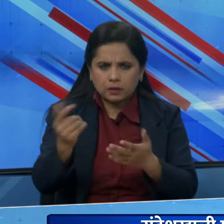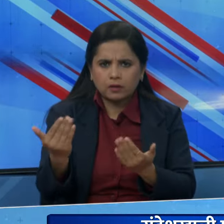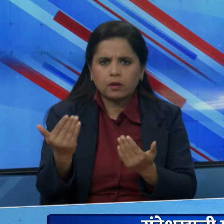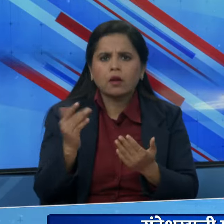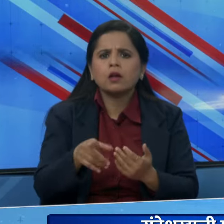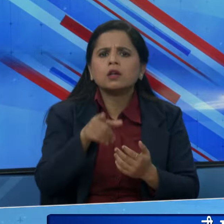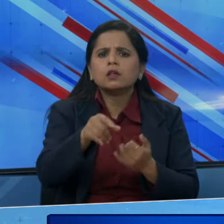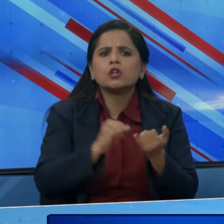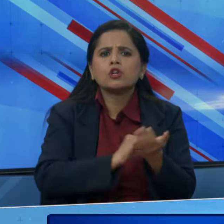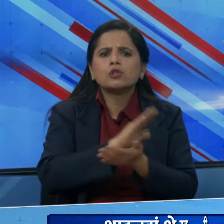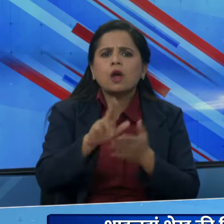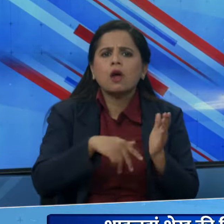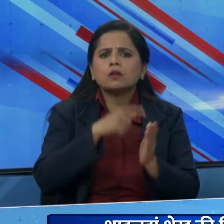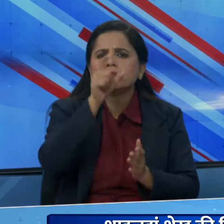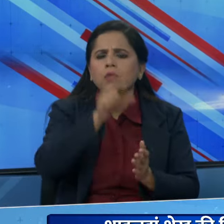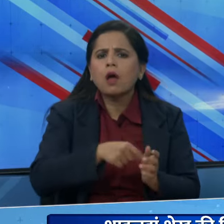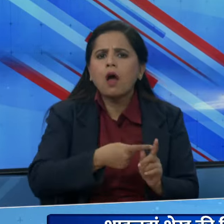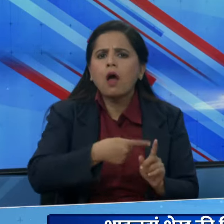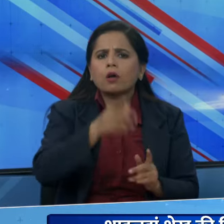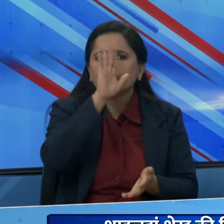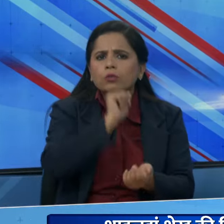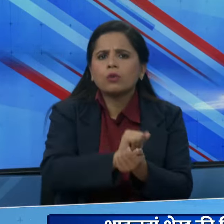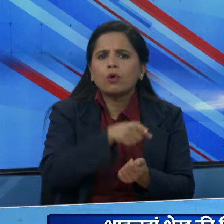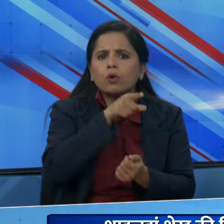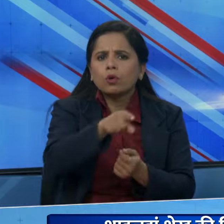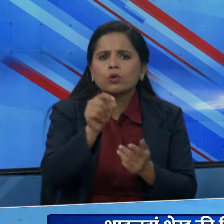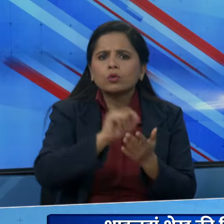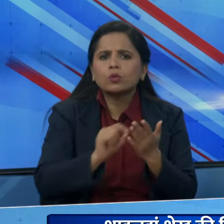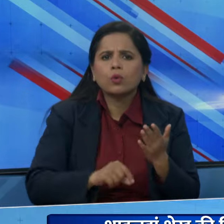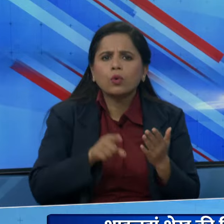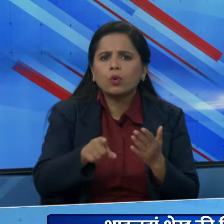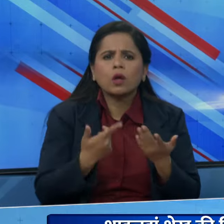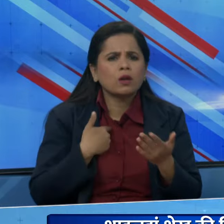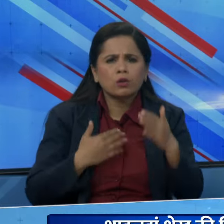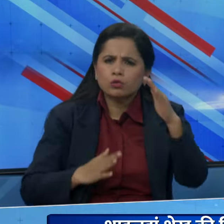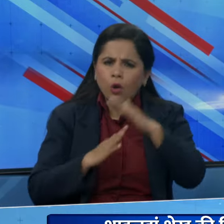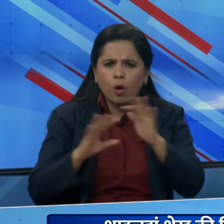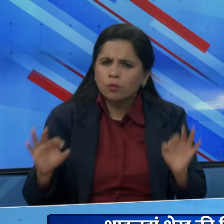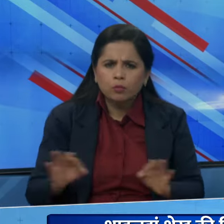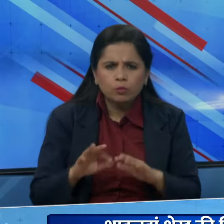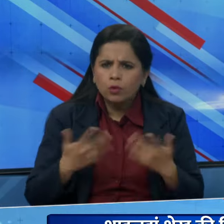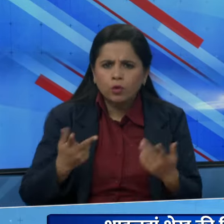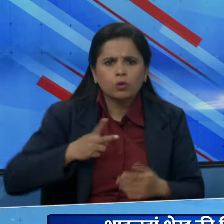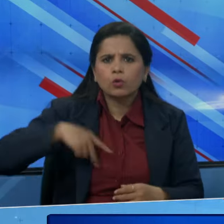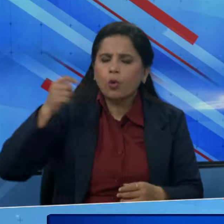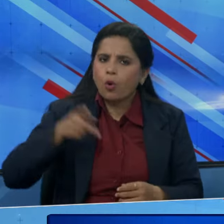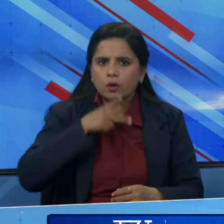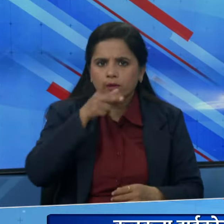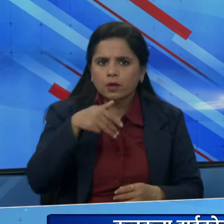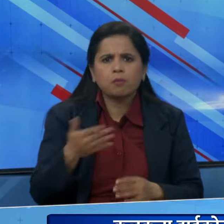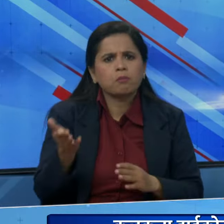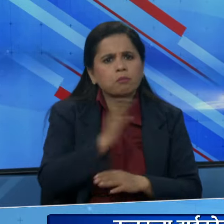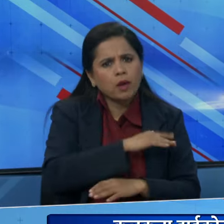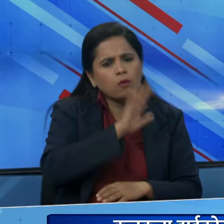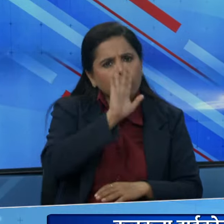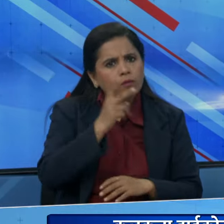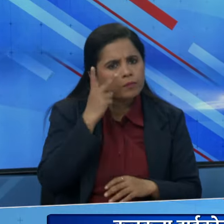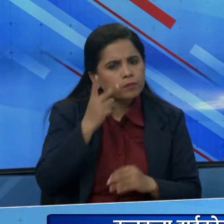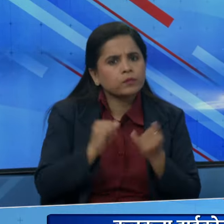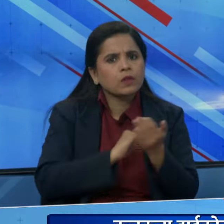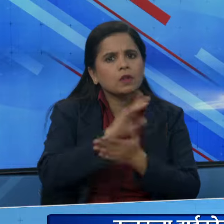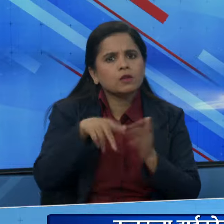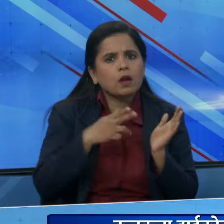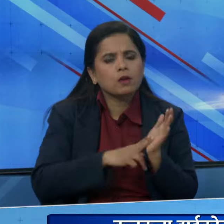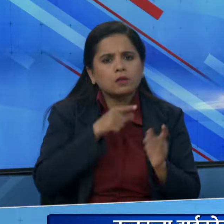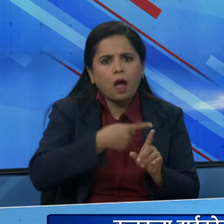कि शाजहाँ शेख के खिलाफ पुलिस कारवाई पर कोई रोक नहीं है। कोट ने कहा कि पहले से ही शाजहाँ